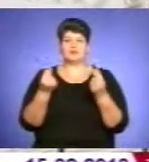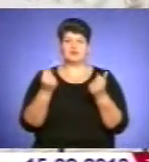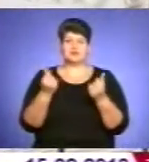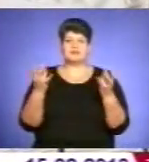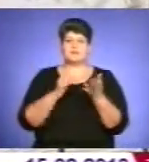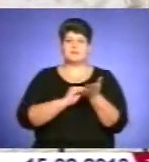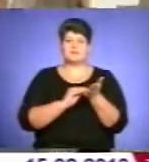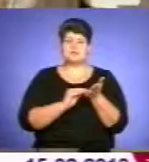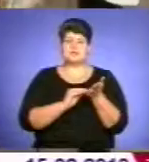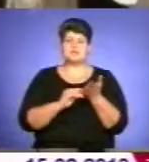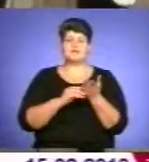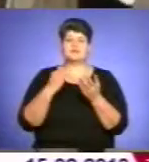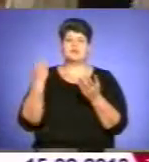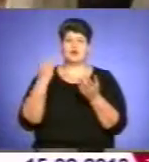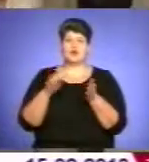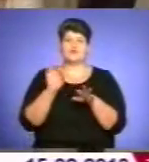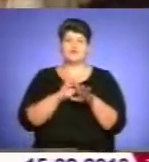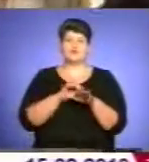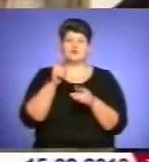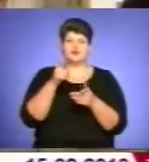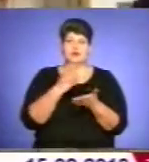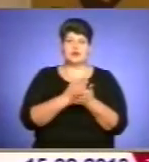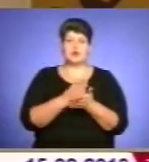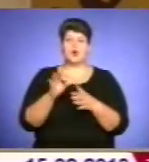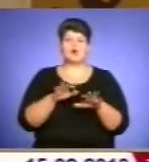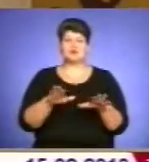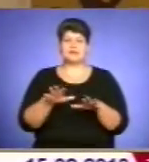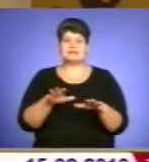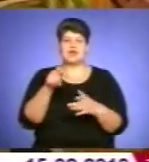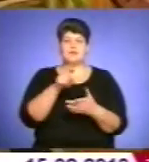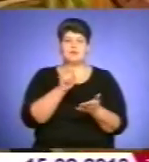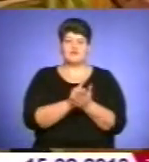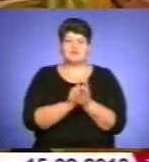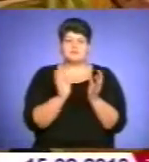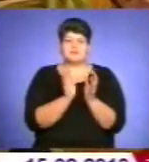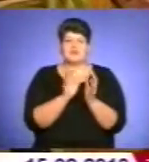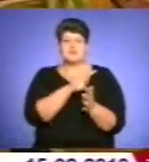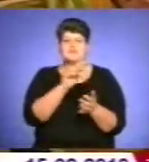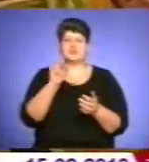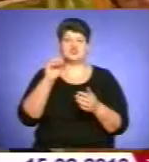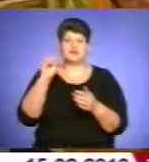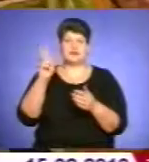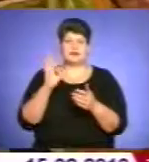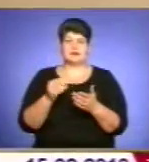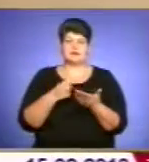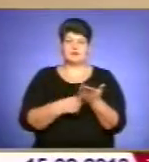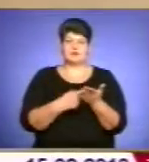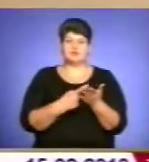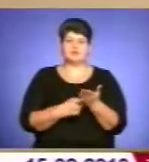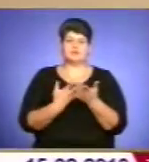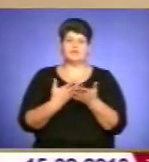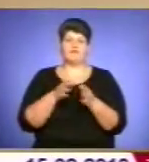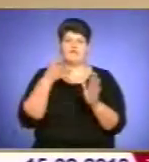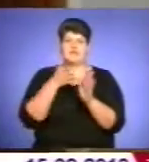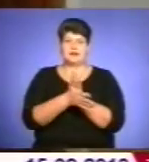має зазначити у історії хвороби, що причиною травми є ожеледиця. А ви повинні зберегти всі чеки, які підтверджують витрати на лікування та посилене